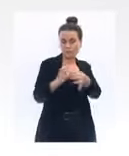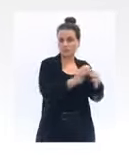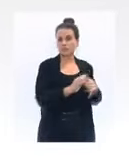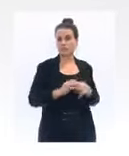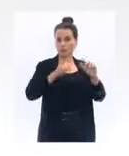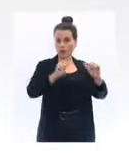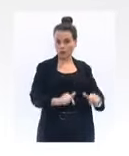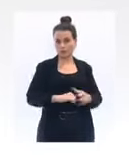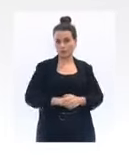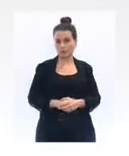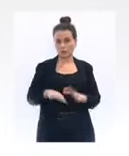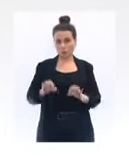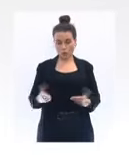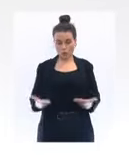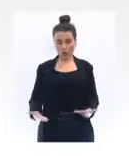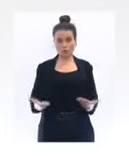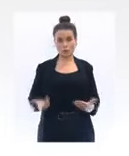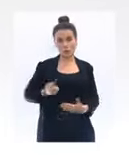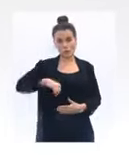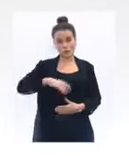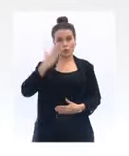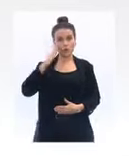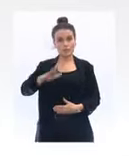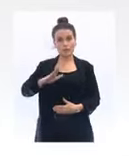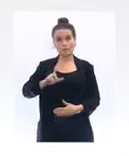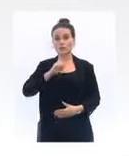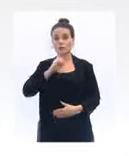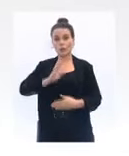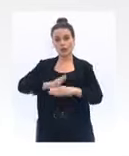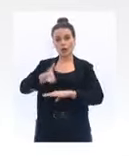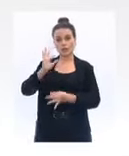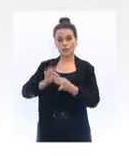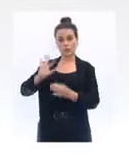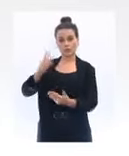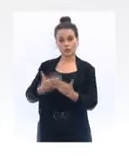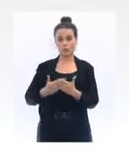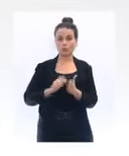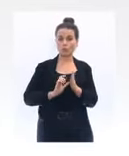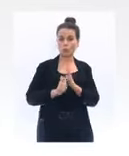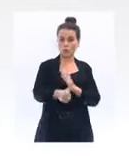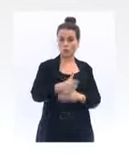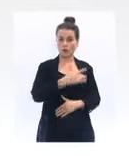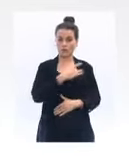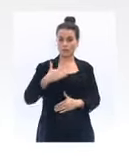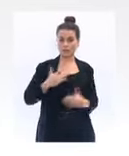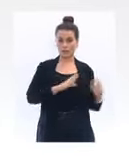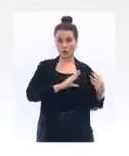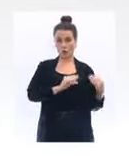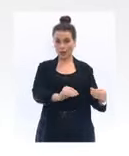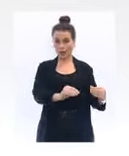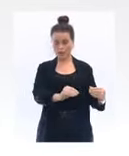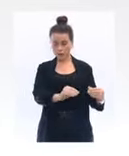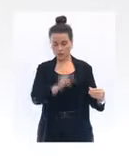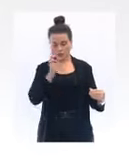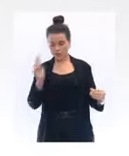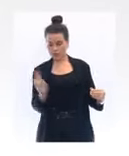Pour la période actuelle, nous savons déjà que depuis la rentrée de septembre, l'application du protocole sanitaire a abouti à ce qu'il y ait peu